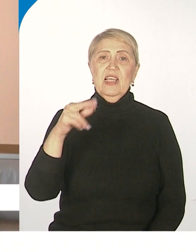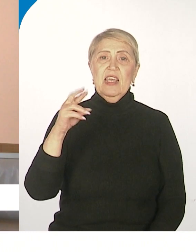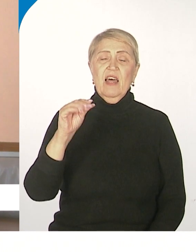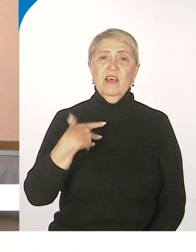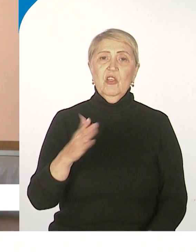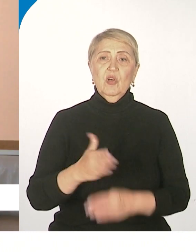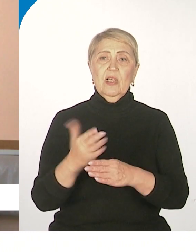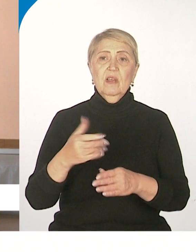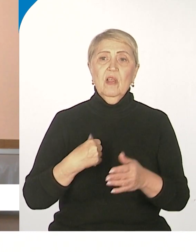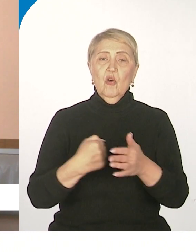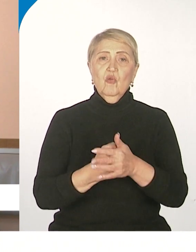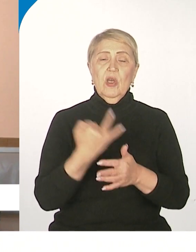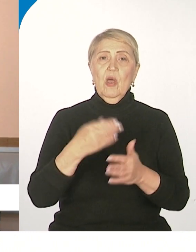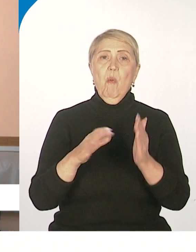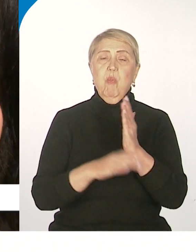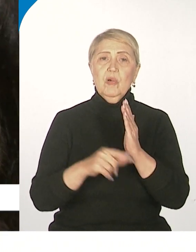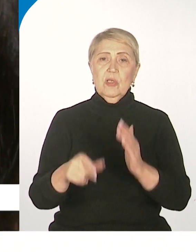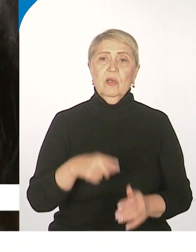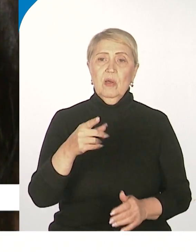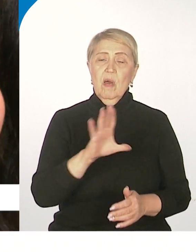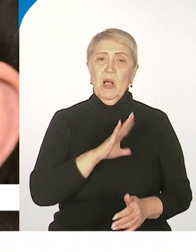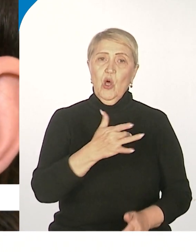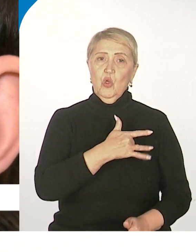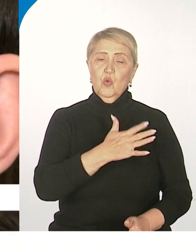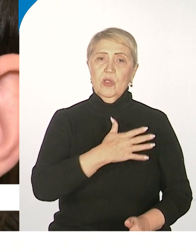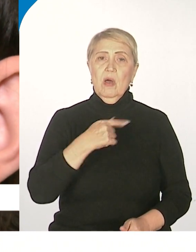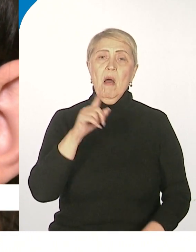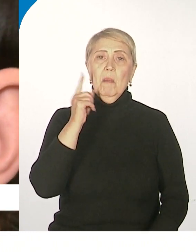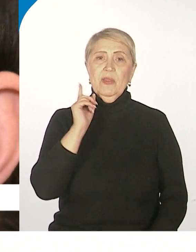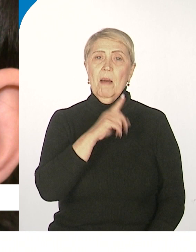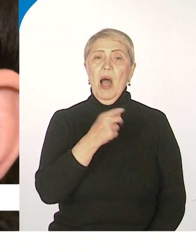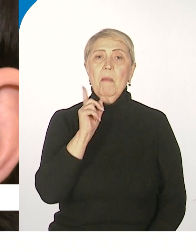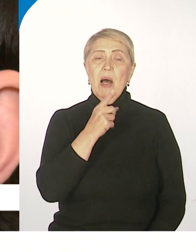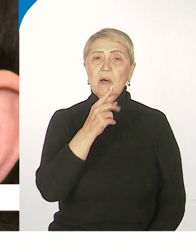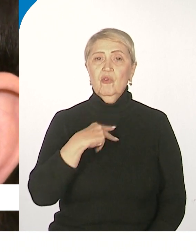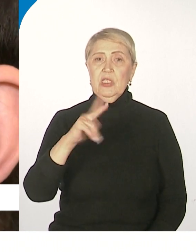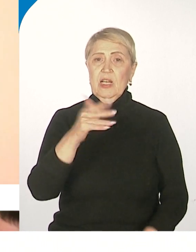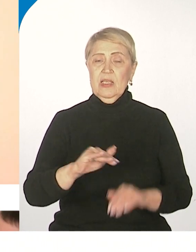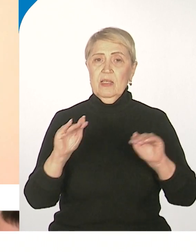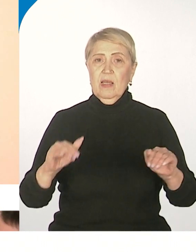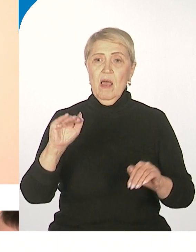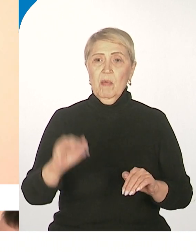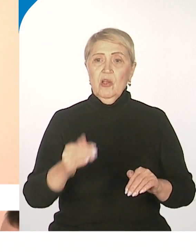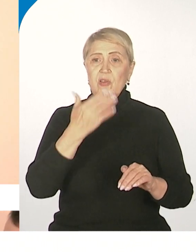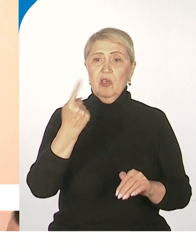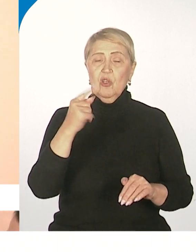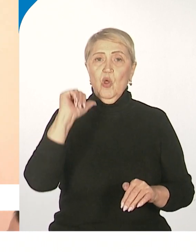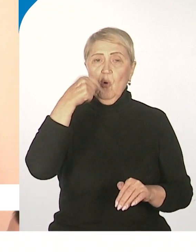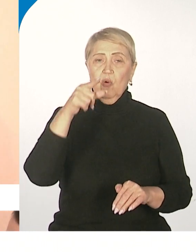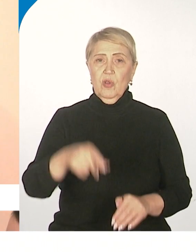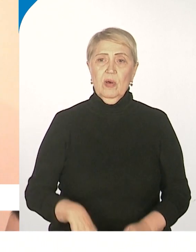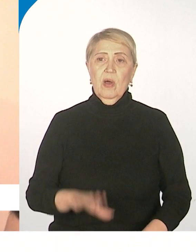на до и после. У нее случился геморрагический инсульт. Молодая мама троих детей, младшему еще нет и года, впала в